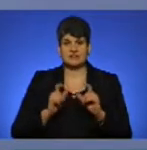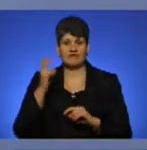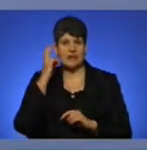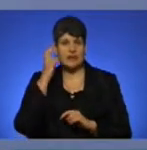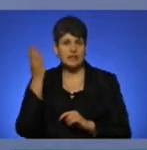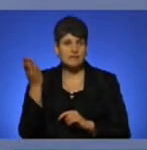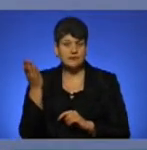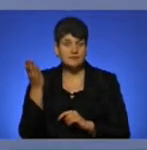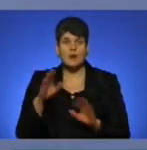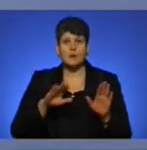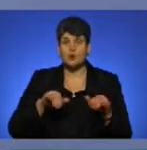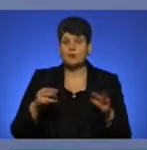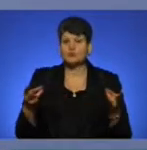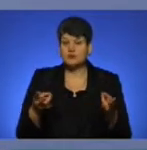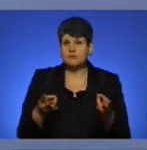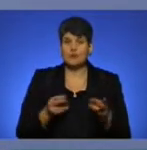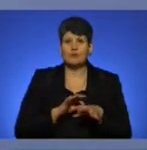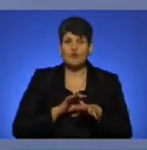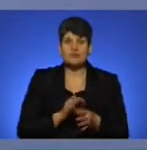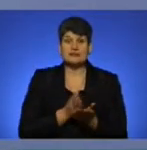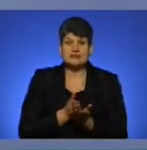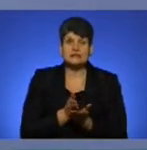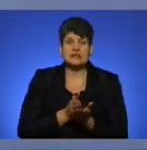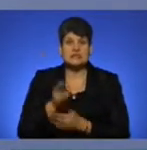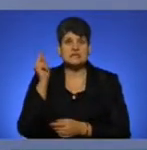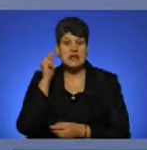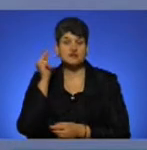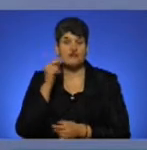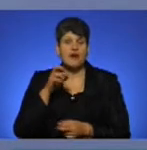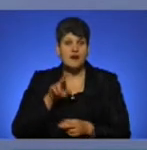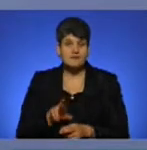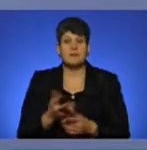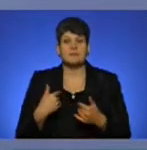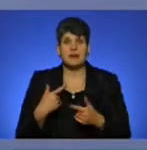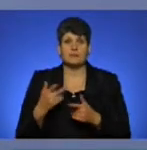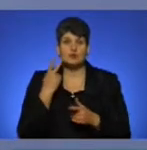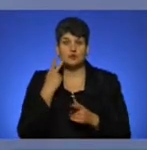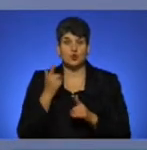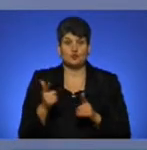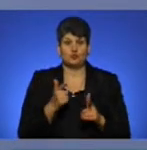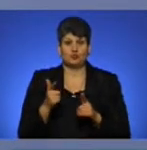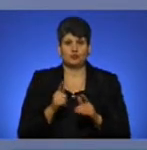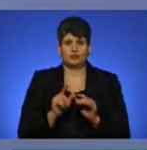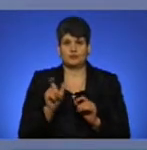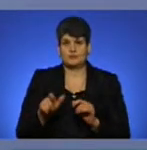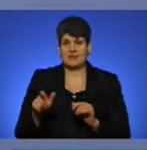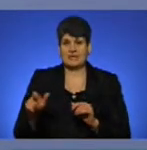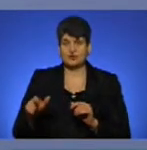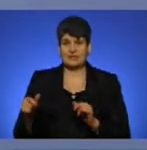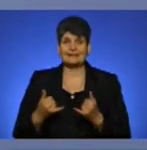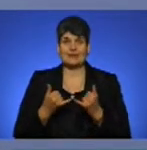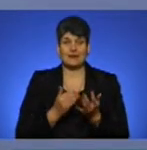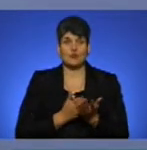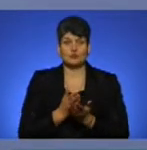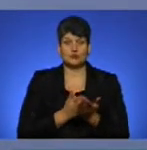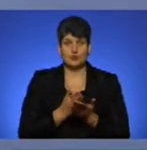Потім потрібно проводити стажування, тобто ми системно готуємо персонал. Персонал для обслуговування